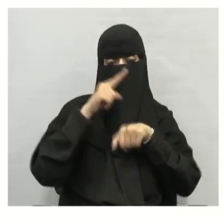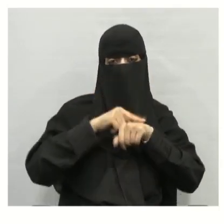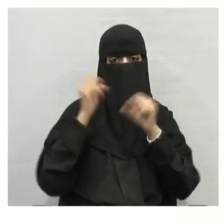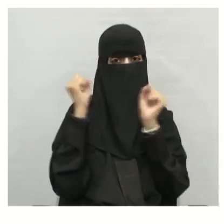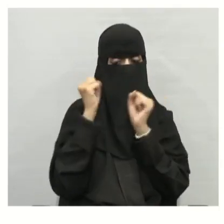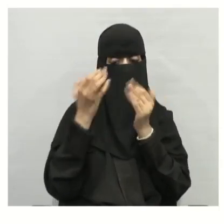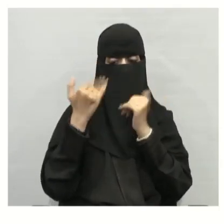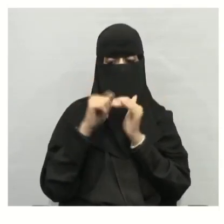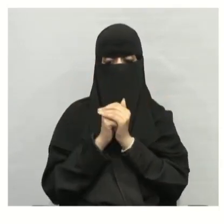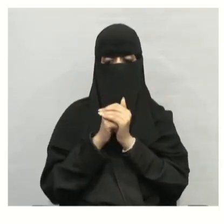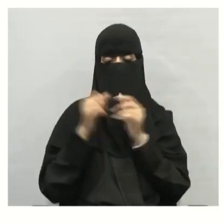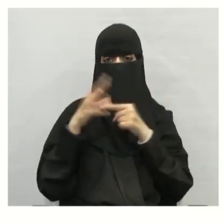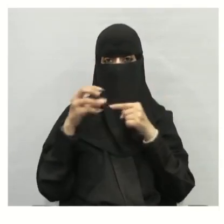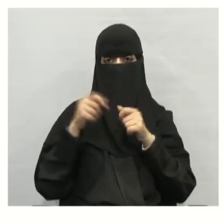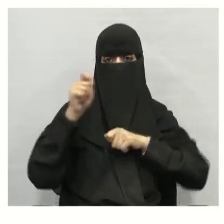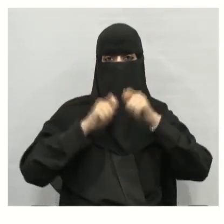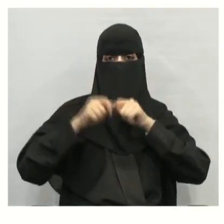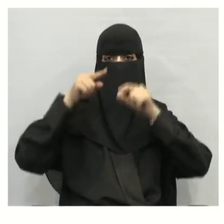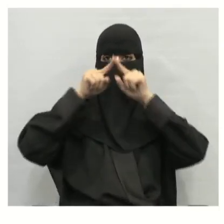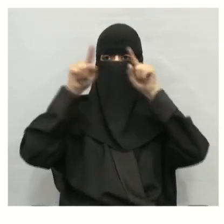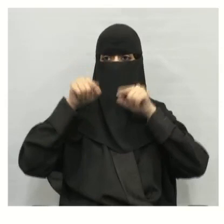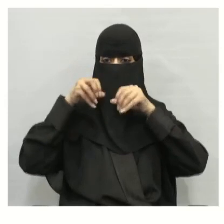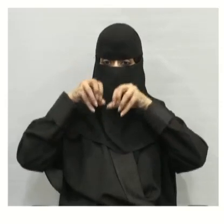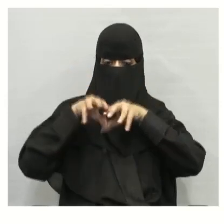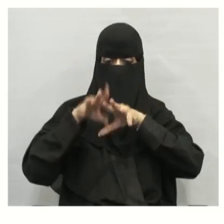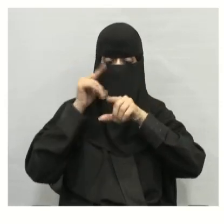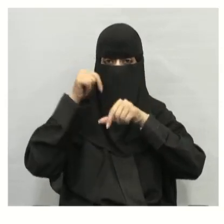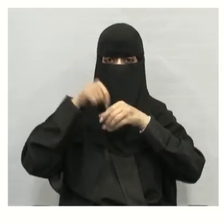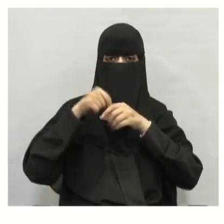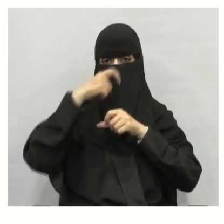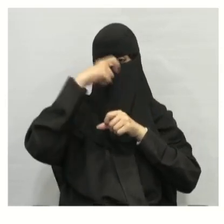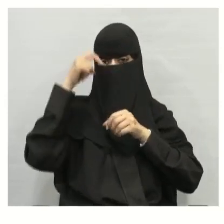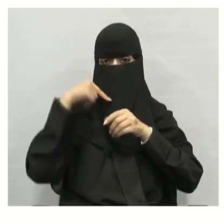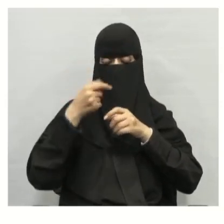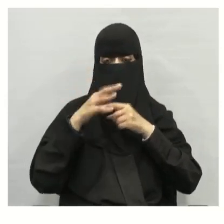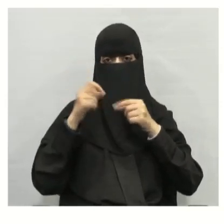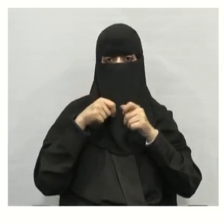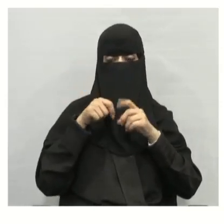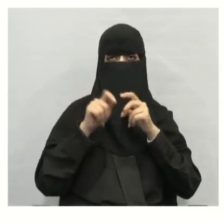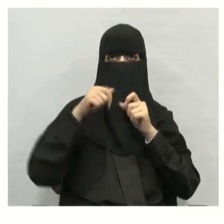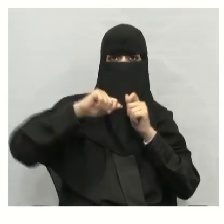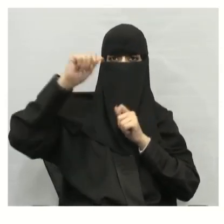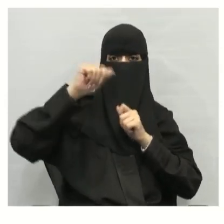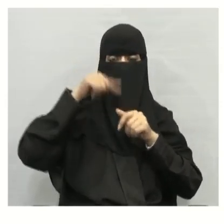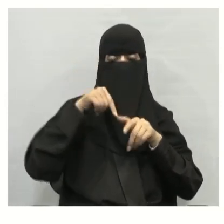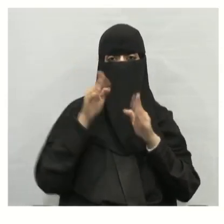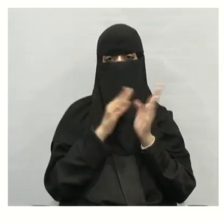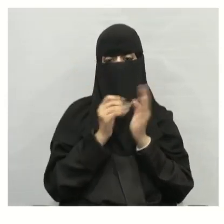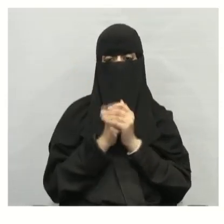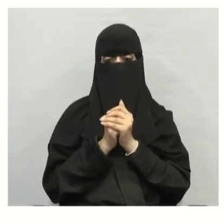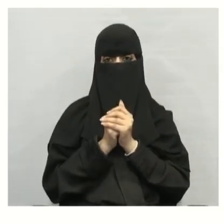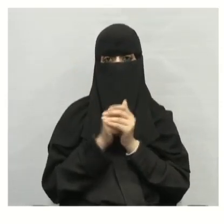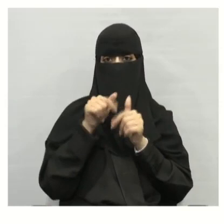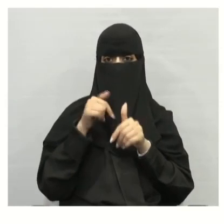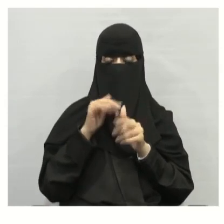الشتاء تقليل استخدام المكيفات في الصيف واستخدام المصابيح الموفرة للطاقة